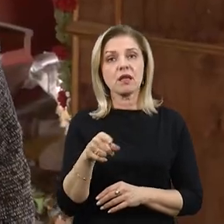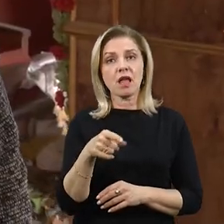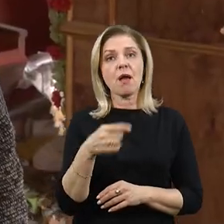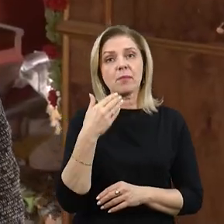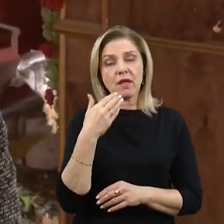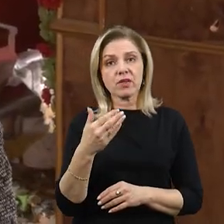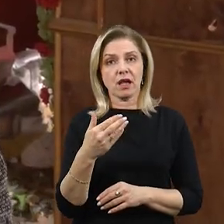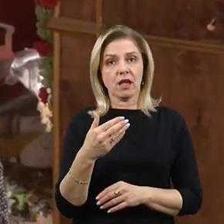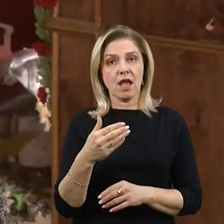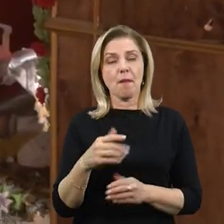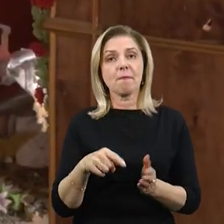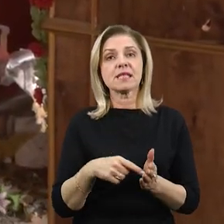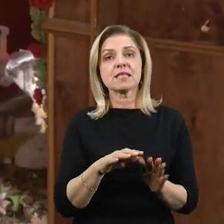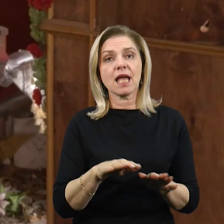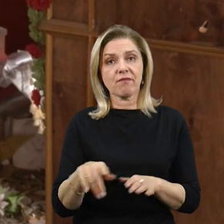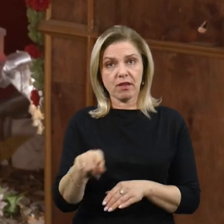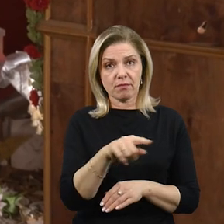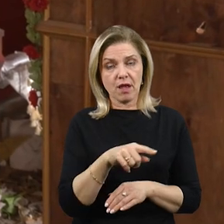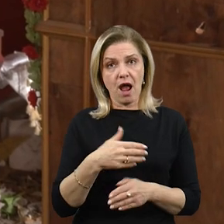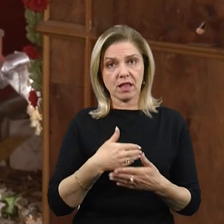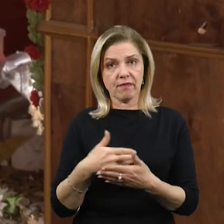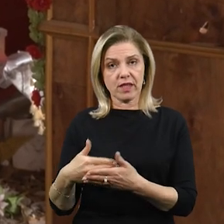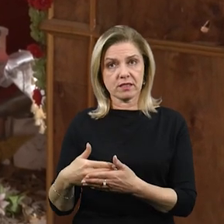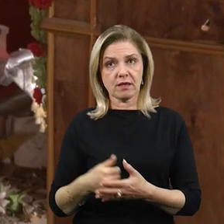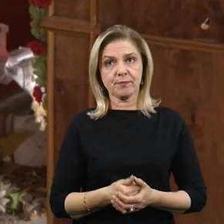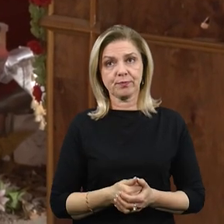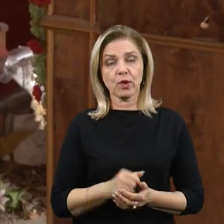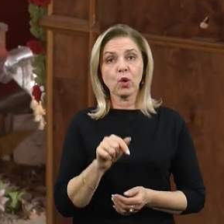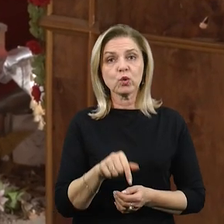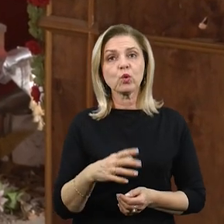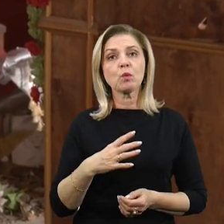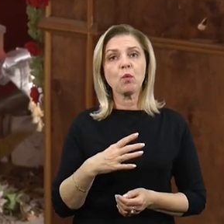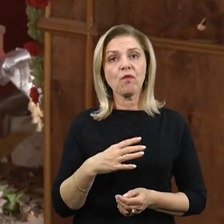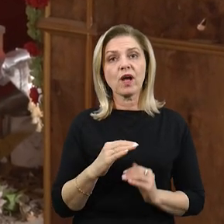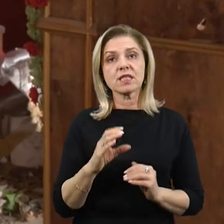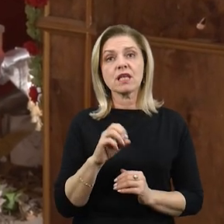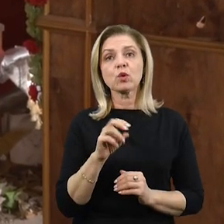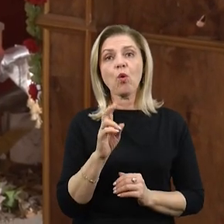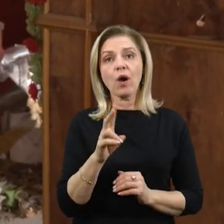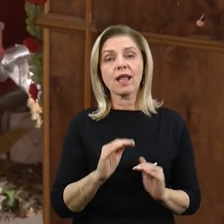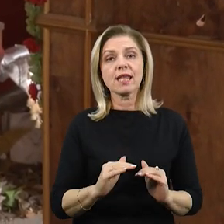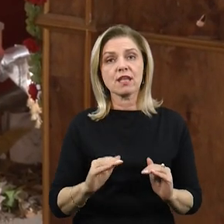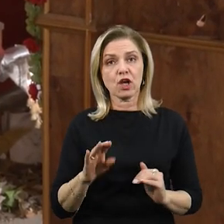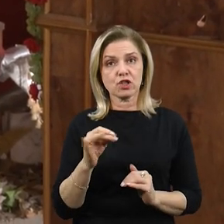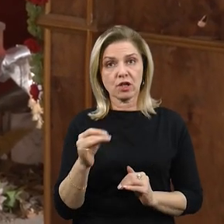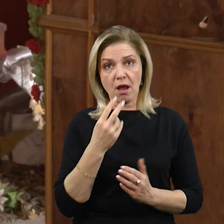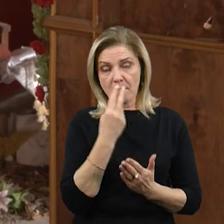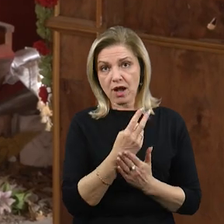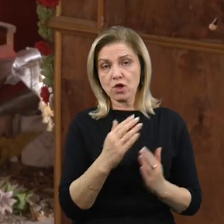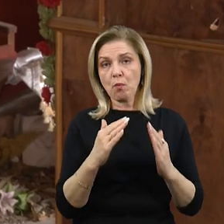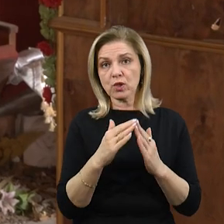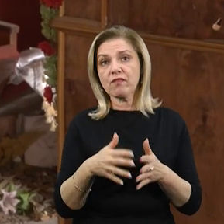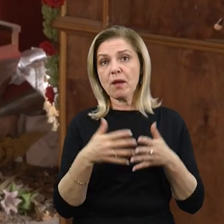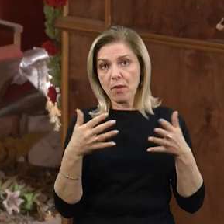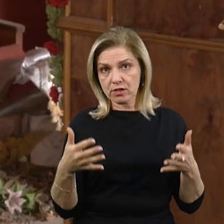був садок дитячий, самі бачите, будівля здорова така. А коли дітей вже стало